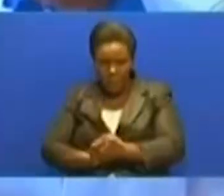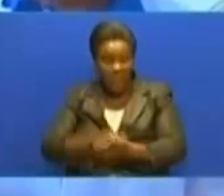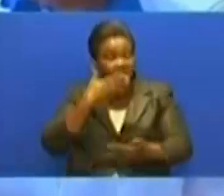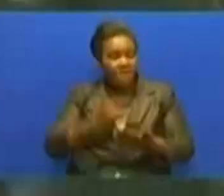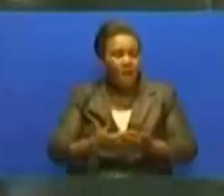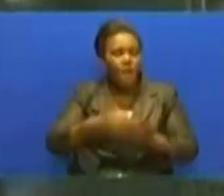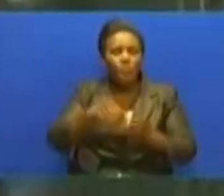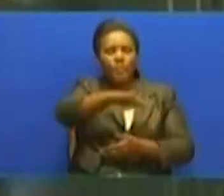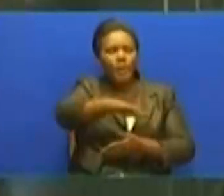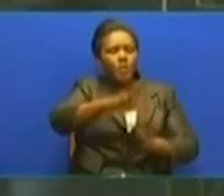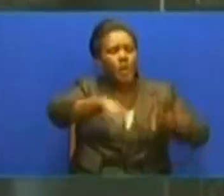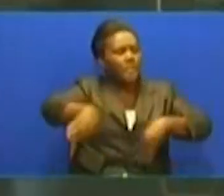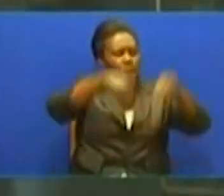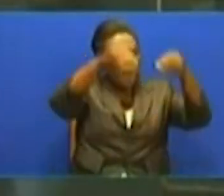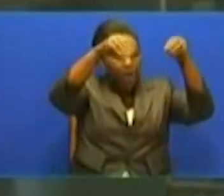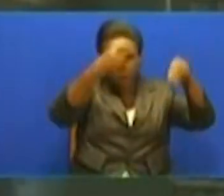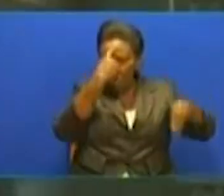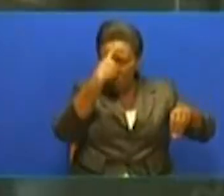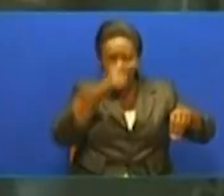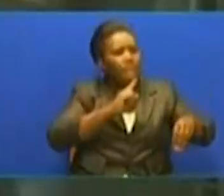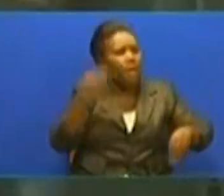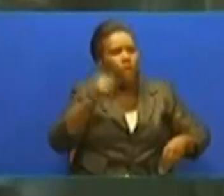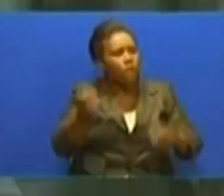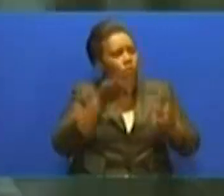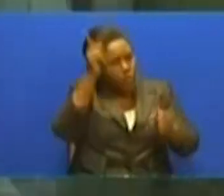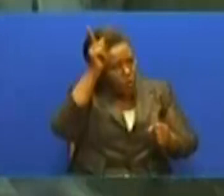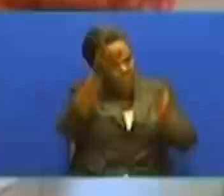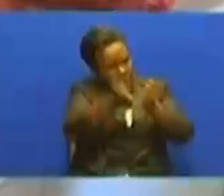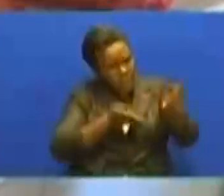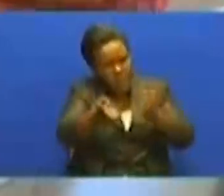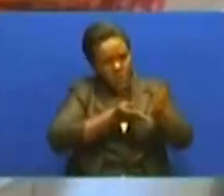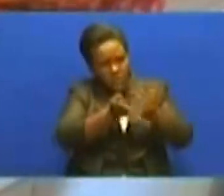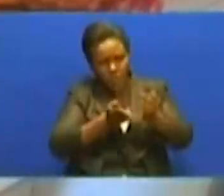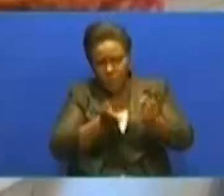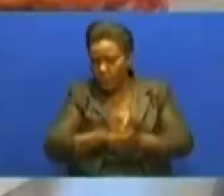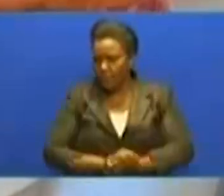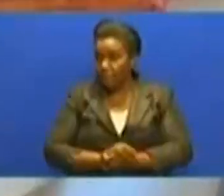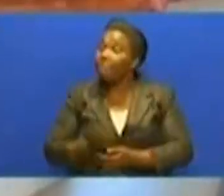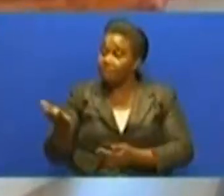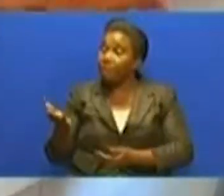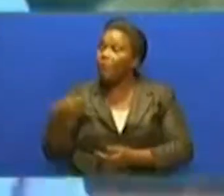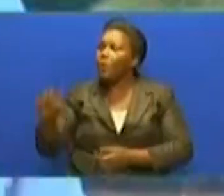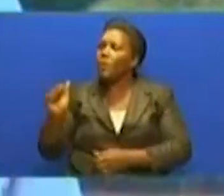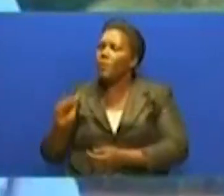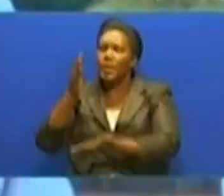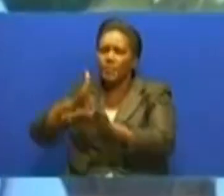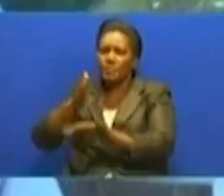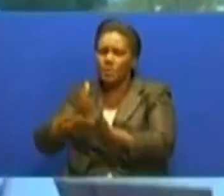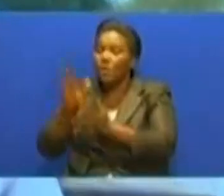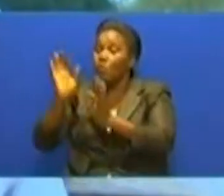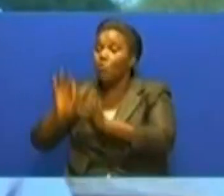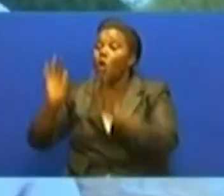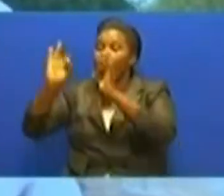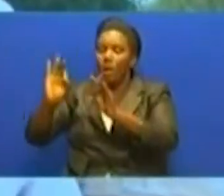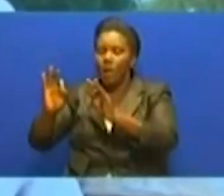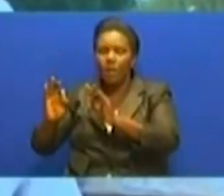Semza saminada siyo semza kuchinjia Nao watendaji kwenye machinjio hii wanawakikishia uma ubora wa machinjio